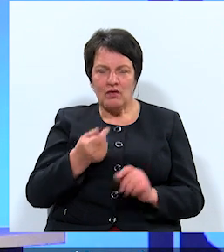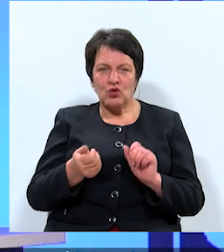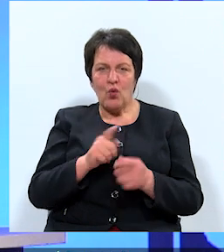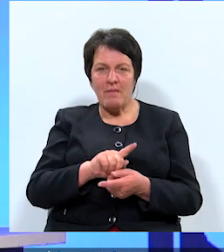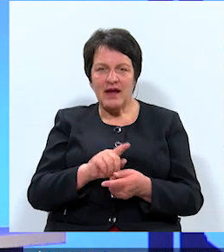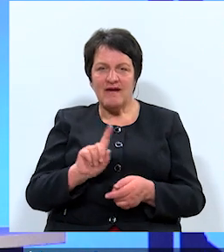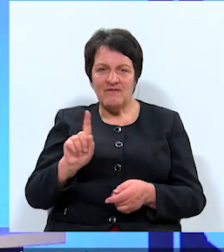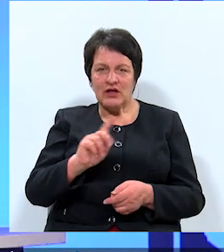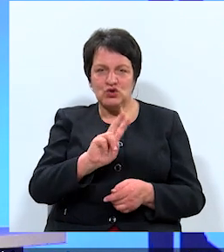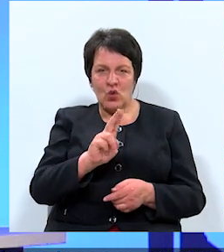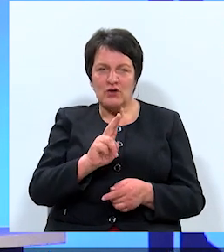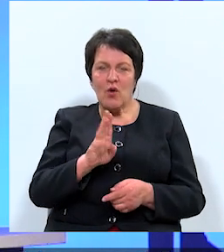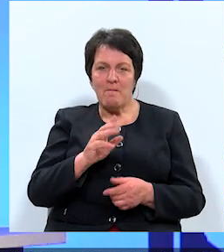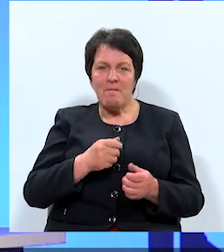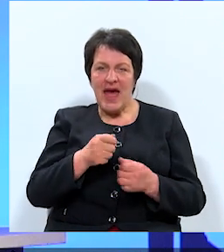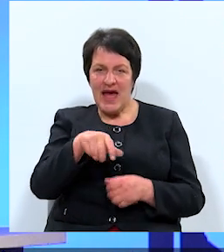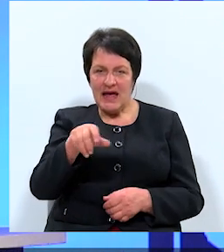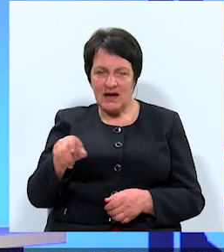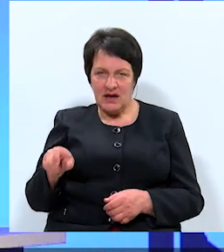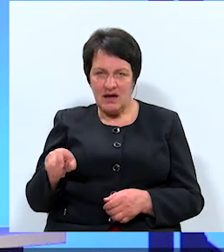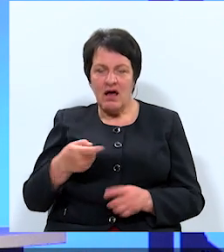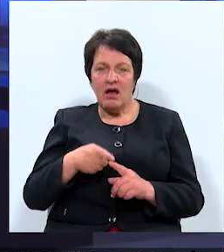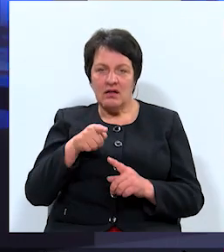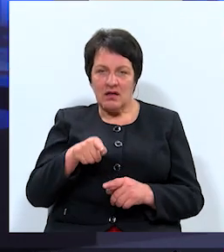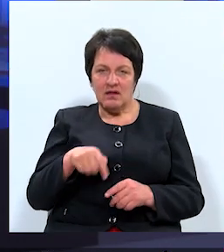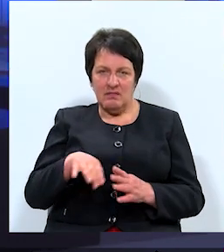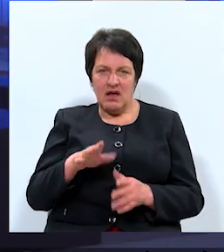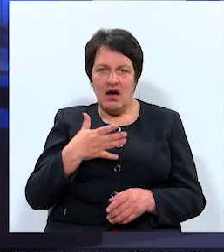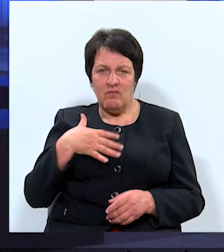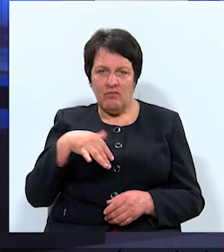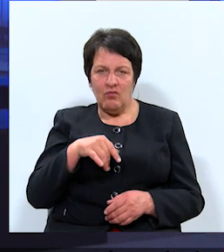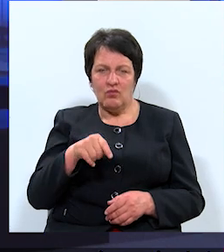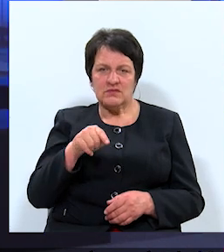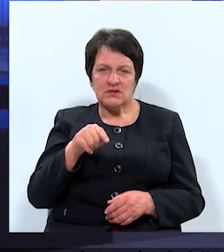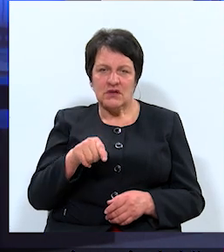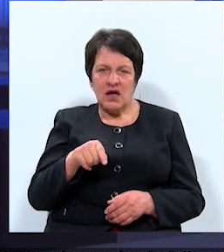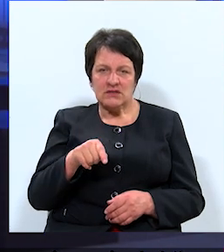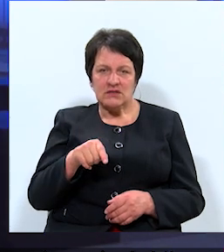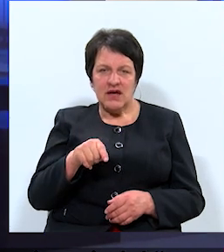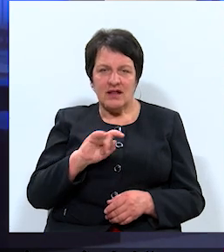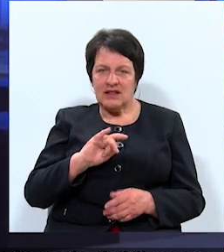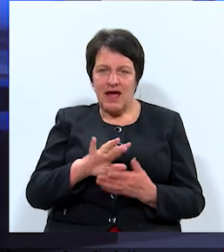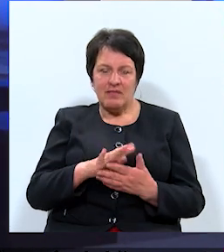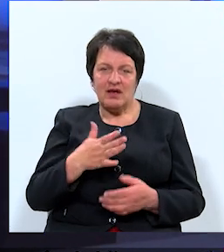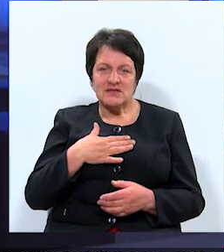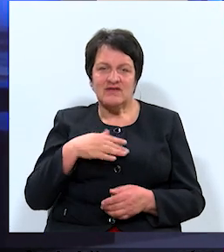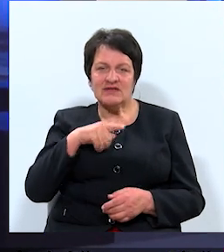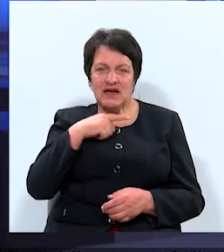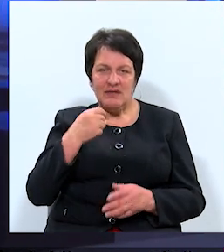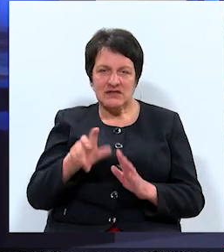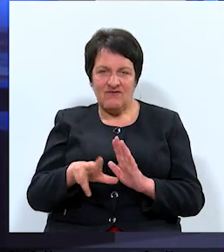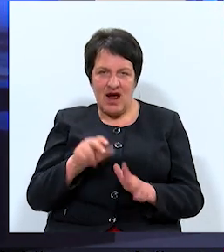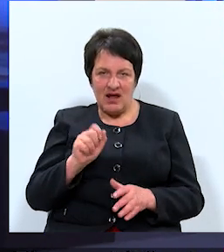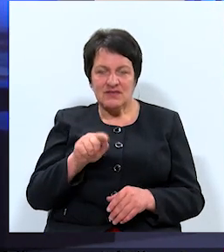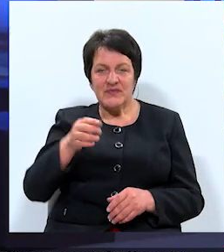nomainīja viens otru mēri, tad līdz ar to pie mums jau tas nebija savus gribas vēlēts.